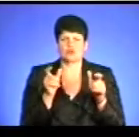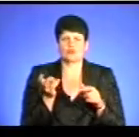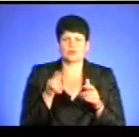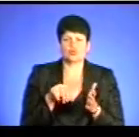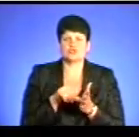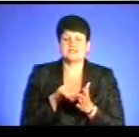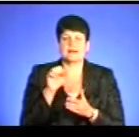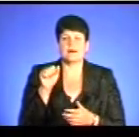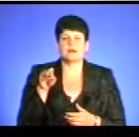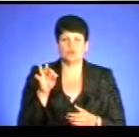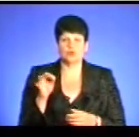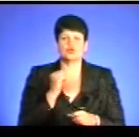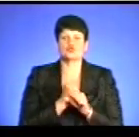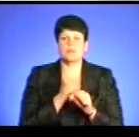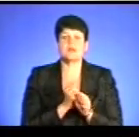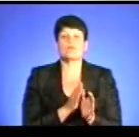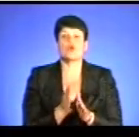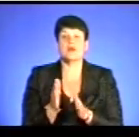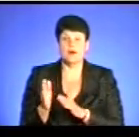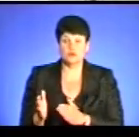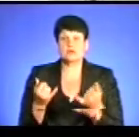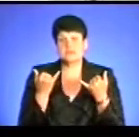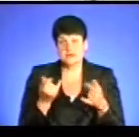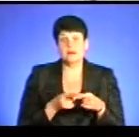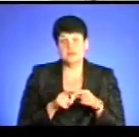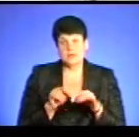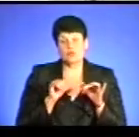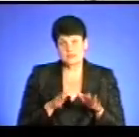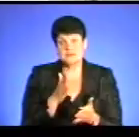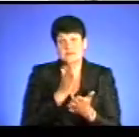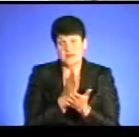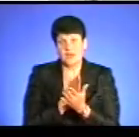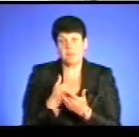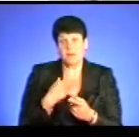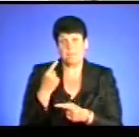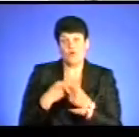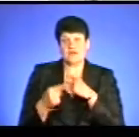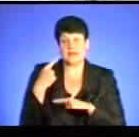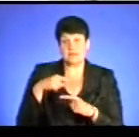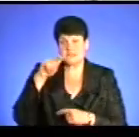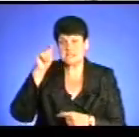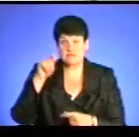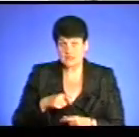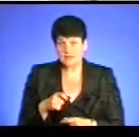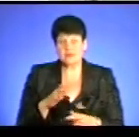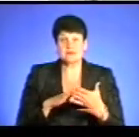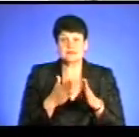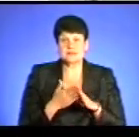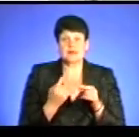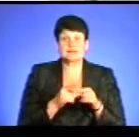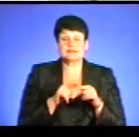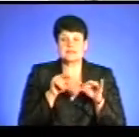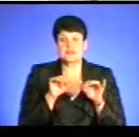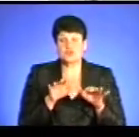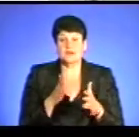АТО з війни і тоді наведуть порядок. Якраз зараз саме цей процес і відбувається. Ми повернулися з війни і такий стан речі, який сьогодні